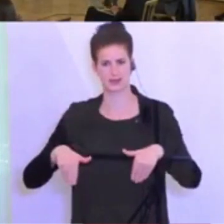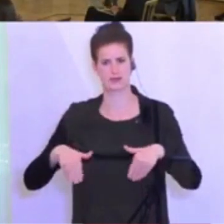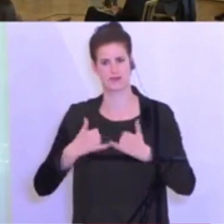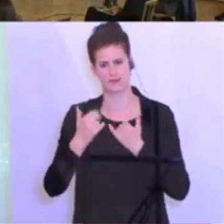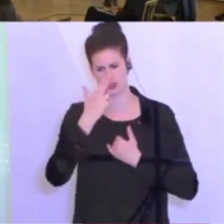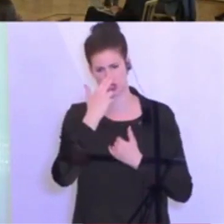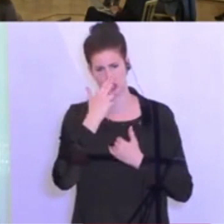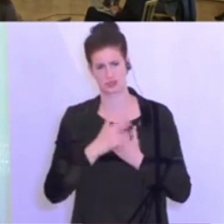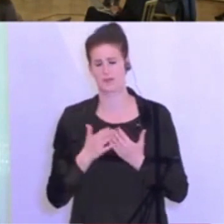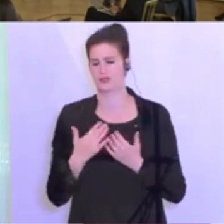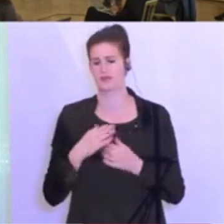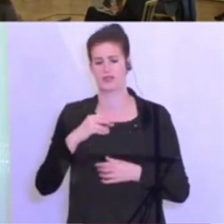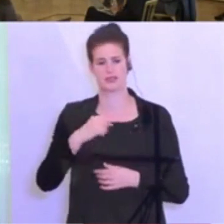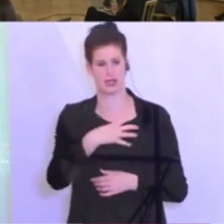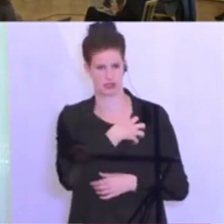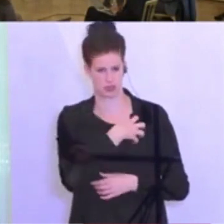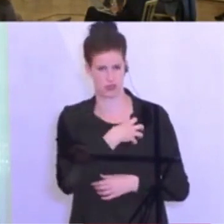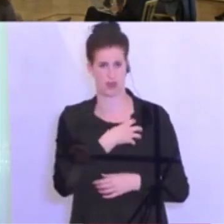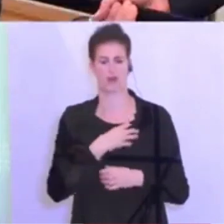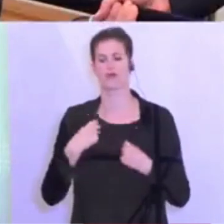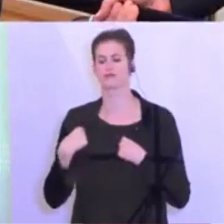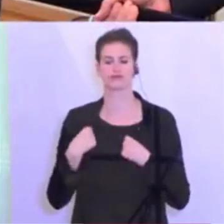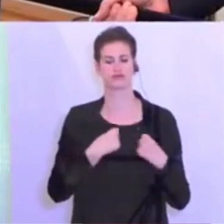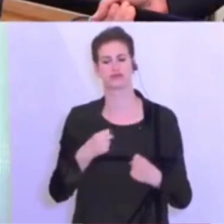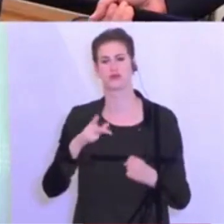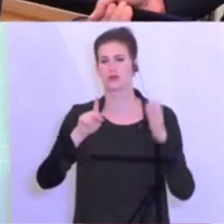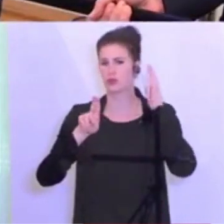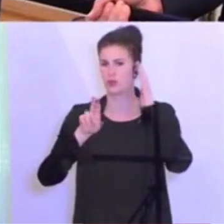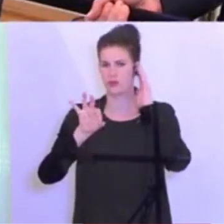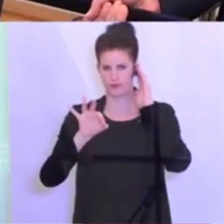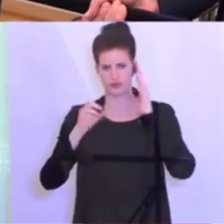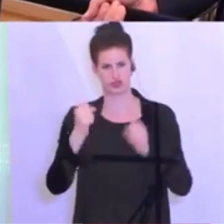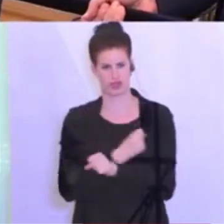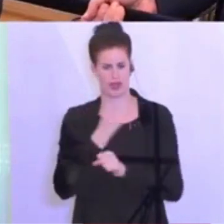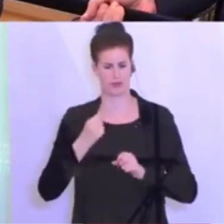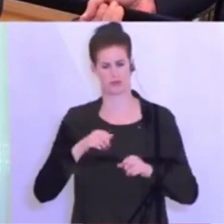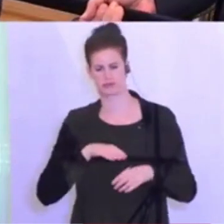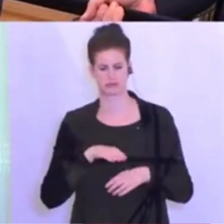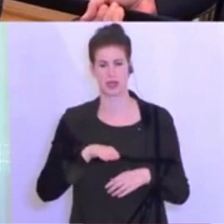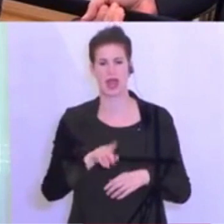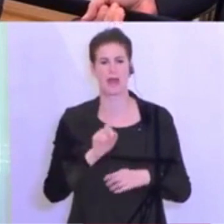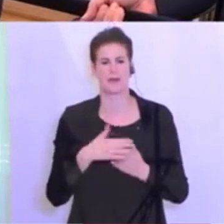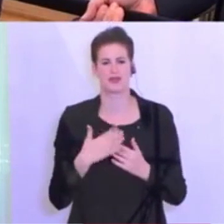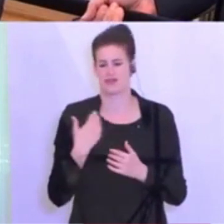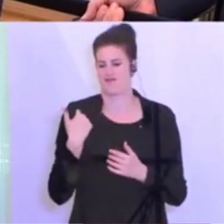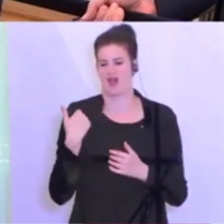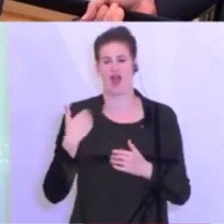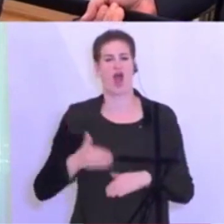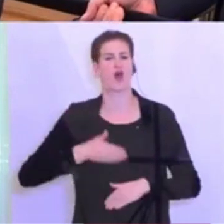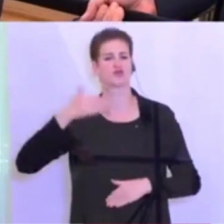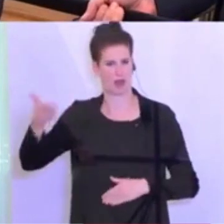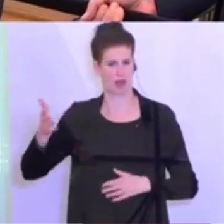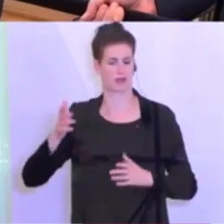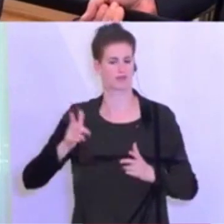quasi, wenn ich von Salzburg nach Kufstein durchfahre. Aber es waren ja wirklich ein paar Tage, wo im Ausland war. Wie schaut es dann aus bei der